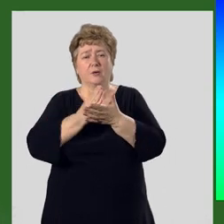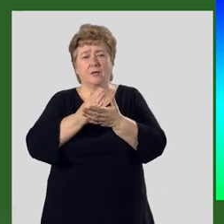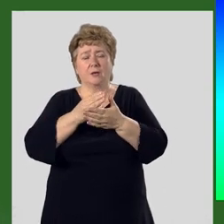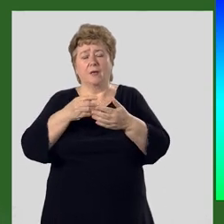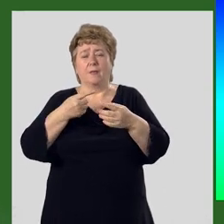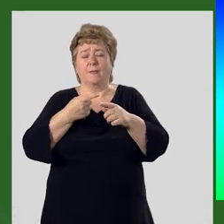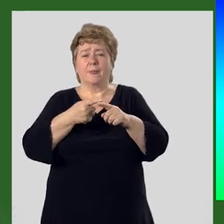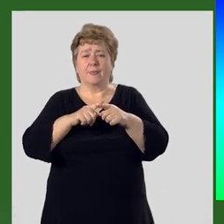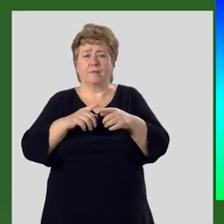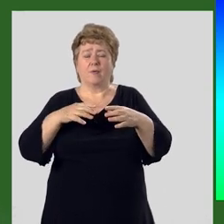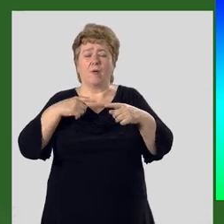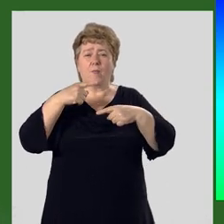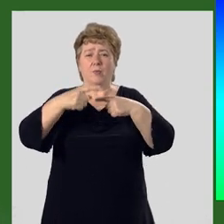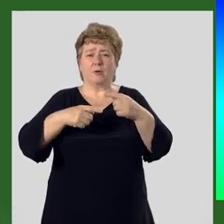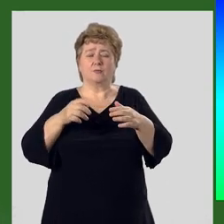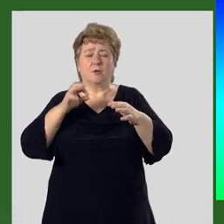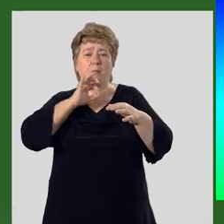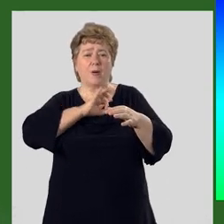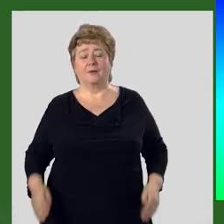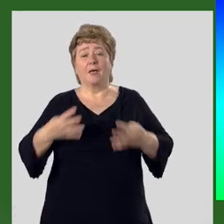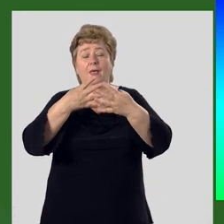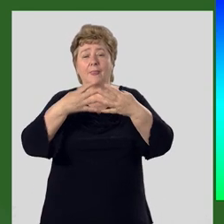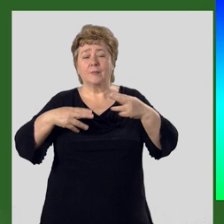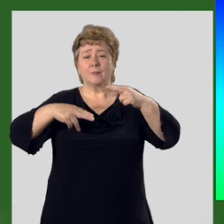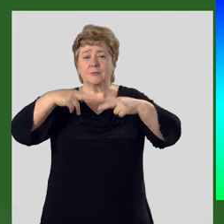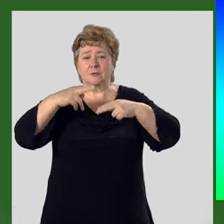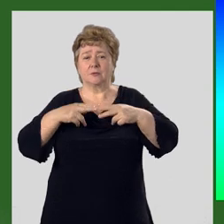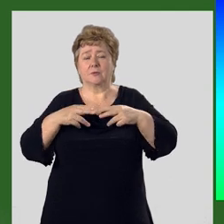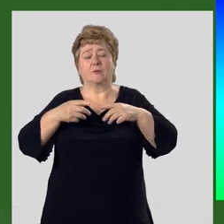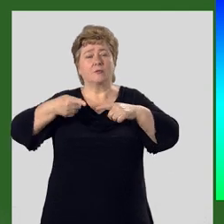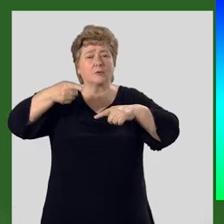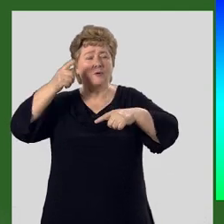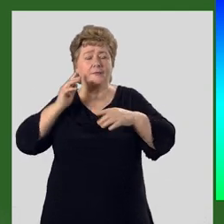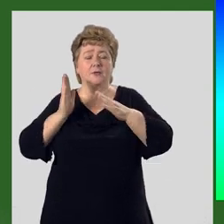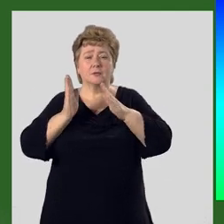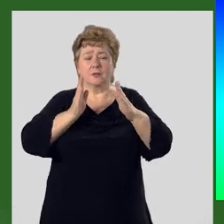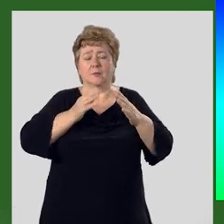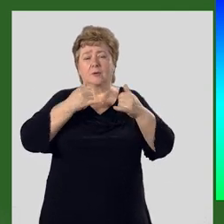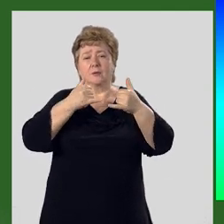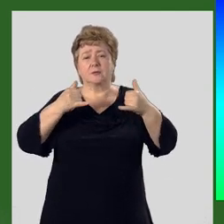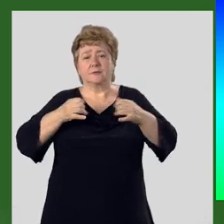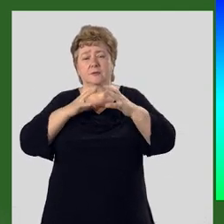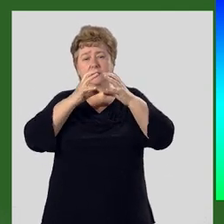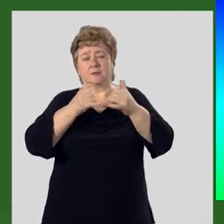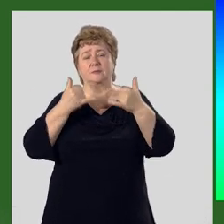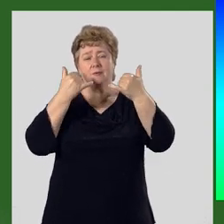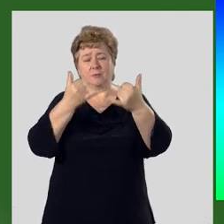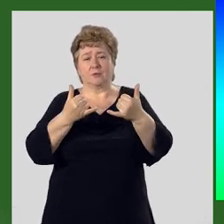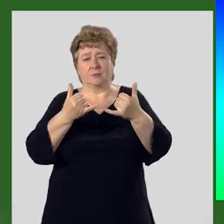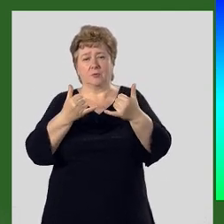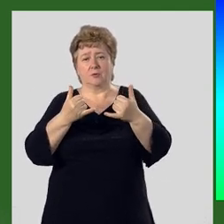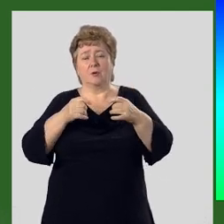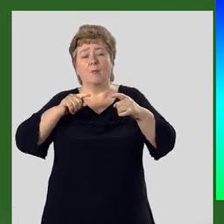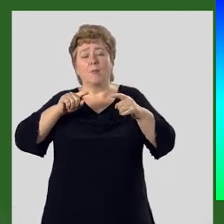данного периода полезные ископаемые. Таблица построена о древнейших этапах развития Земли к современному,